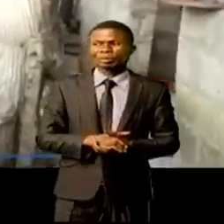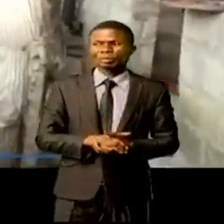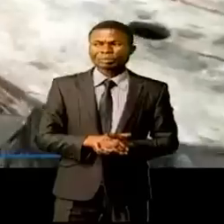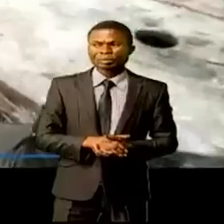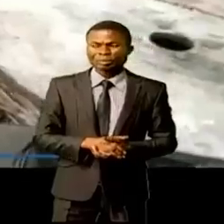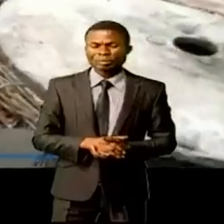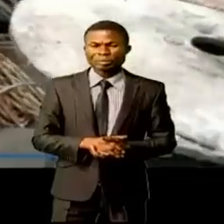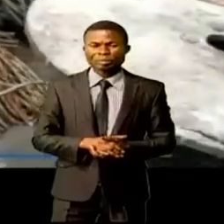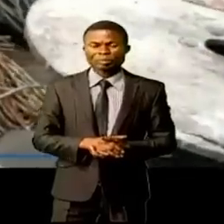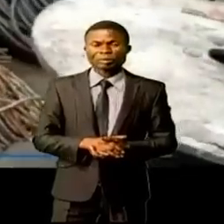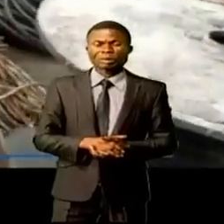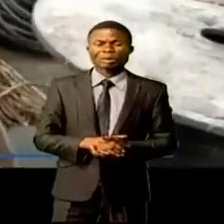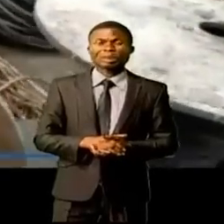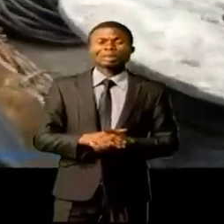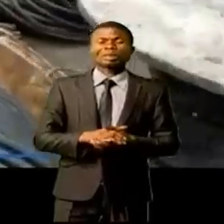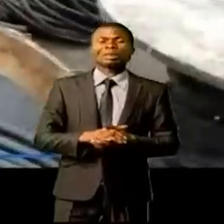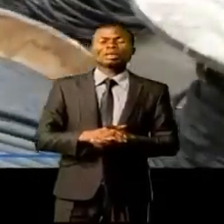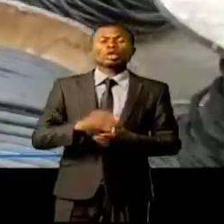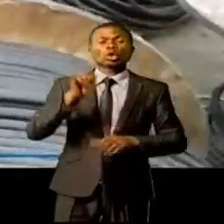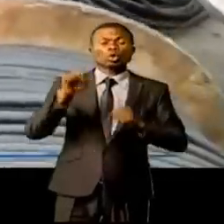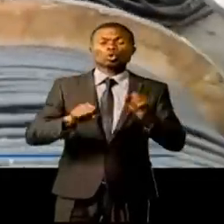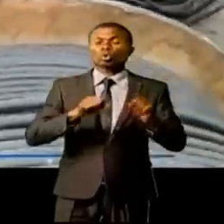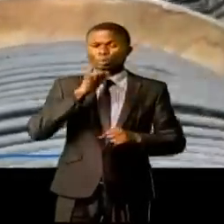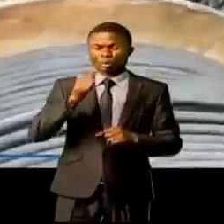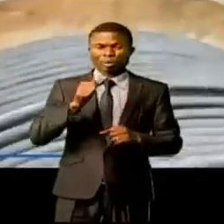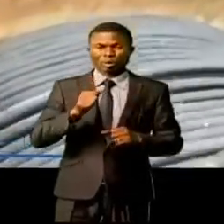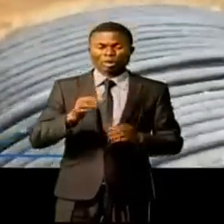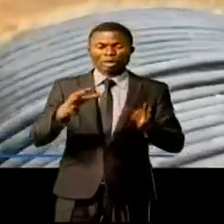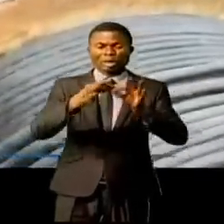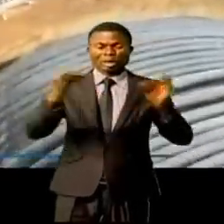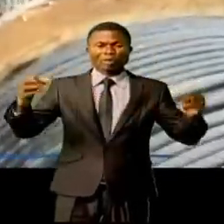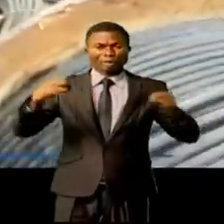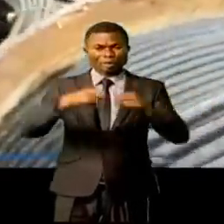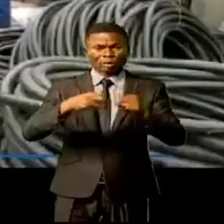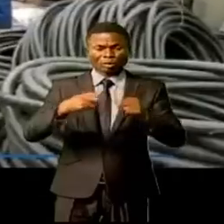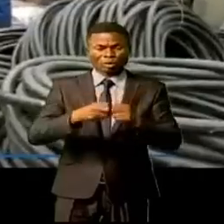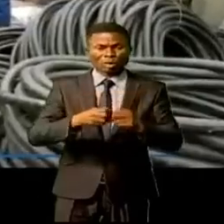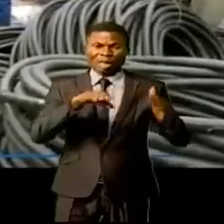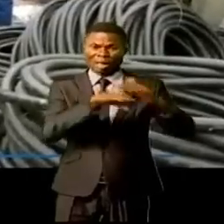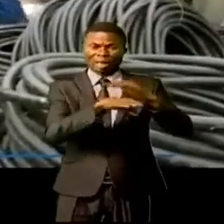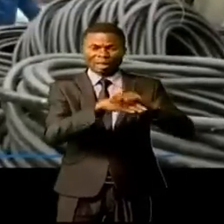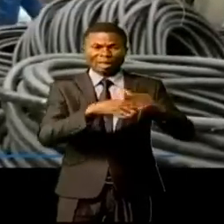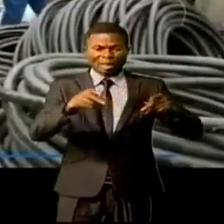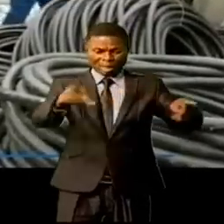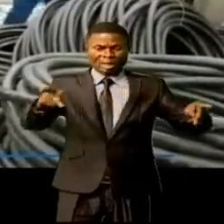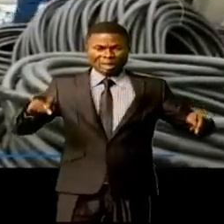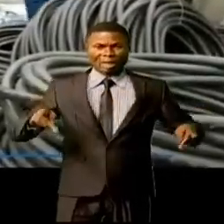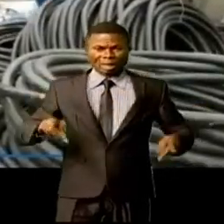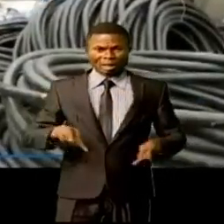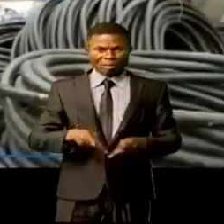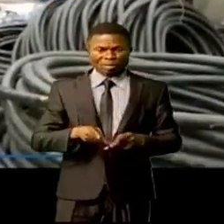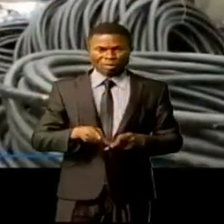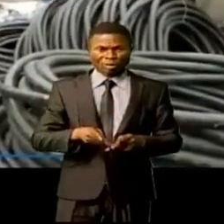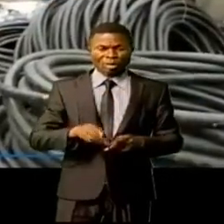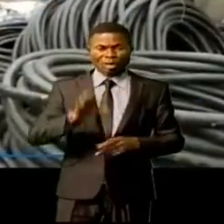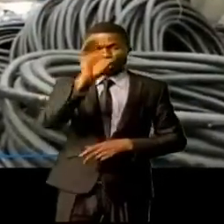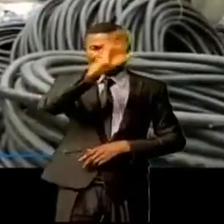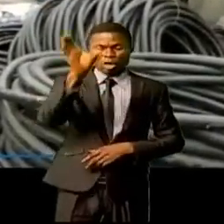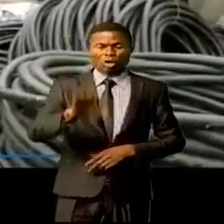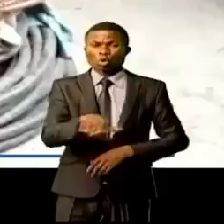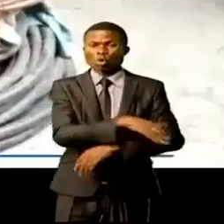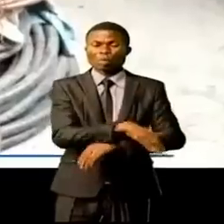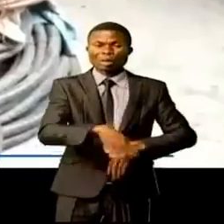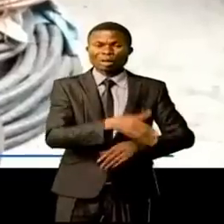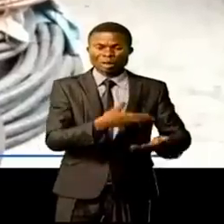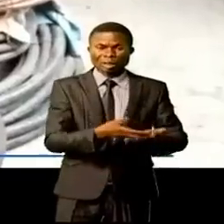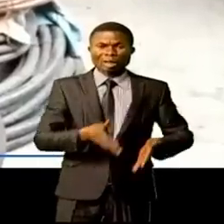Ça fait l'ombre et d'aucun doute, ces tourelles des câbles SNEL entreposées dans une parcelle anonyme dans la commune d'Ingiringiri